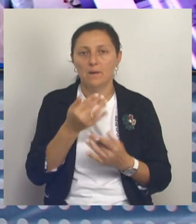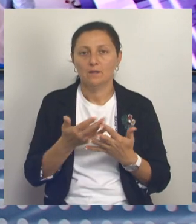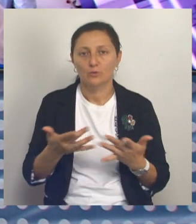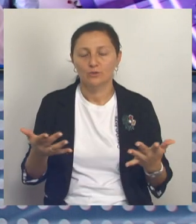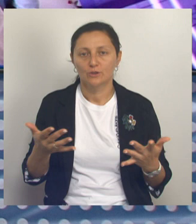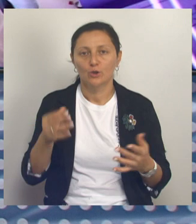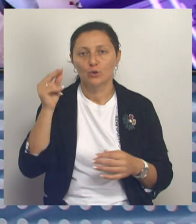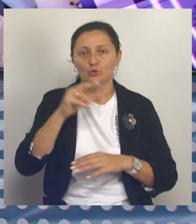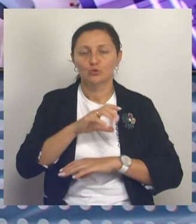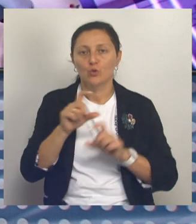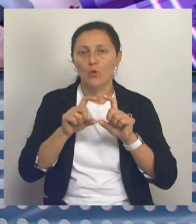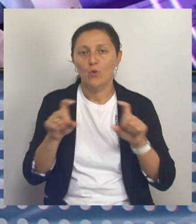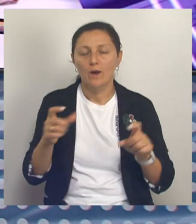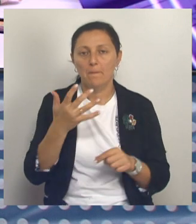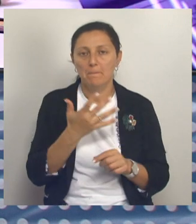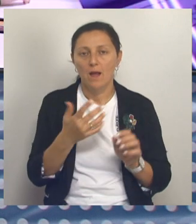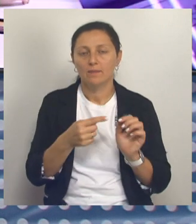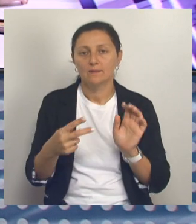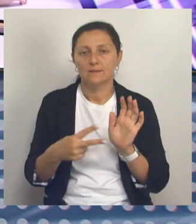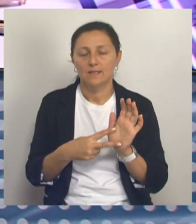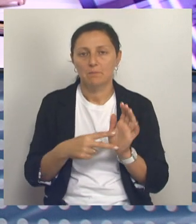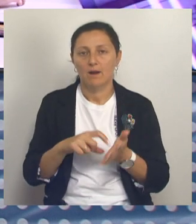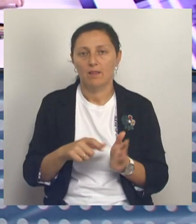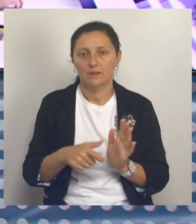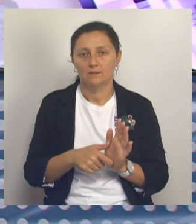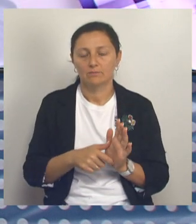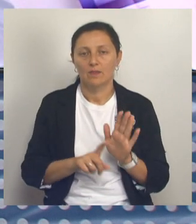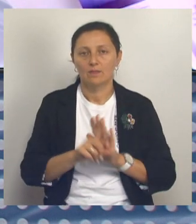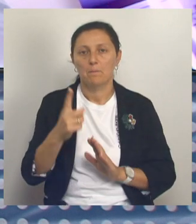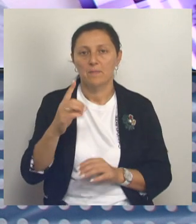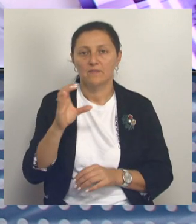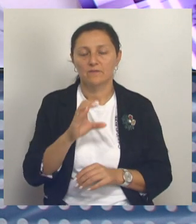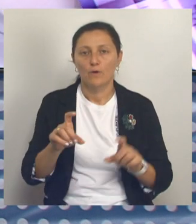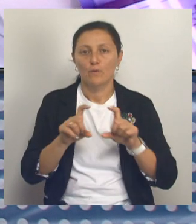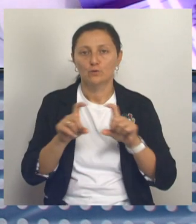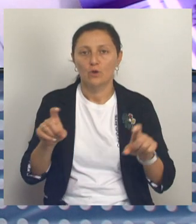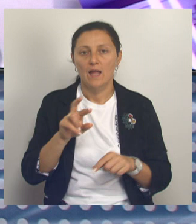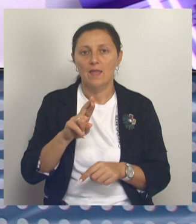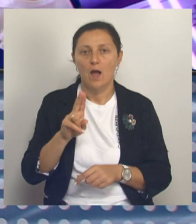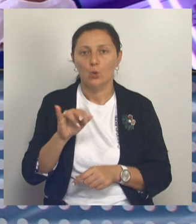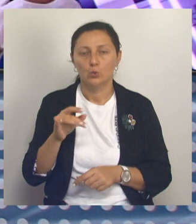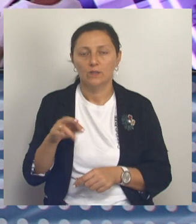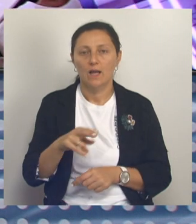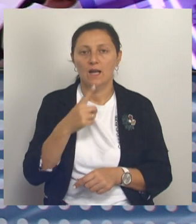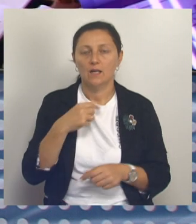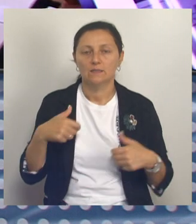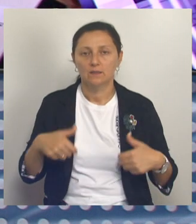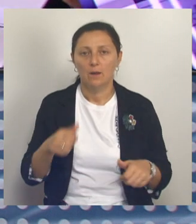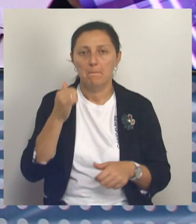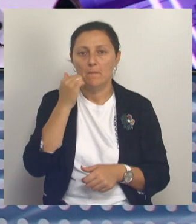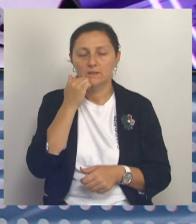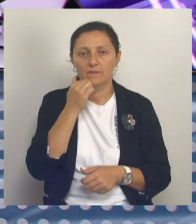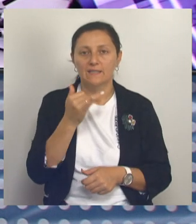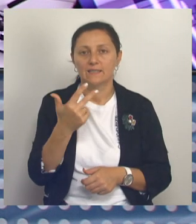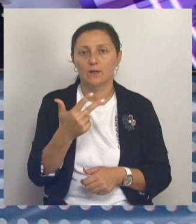школьников 5-7 и 8-9 классов. Он стартовал 1 сентября в школах Якутии, Краснодарского края, Московской и